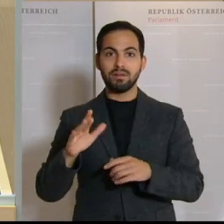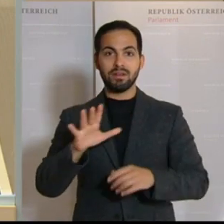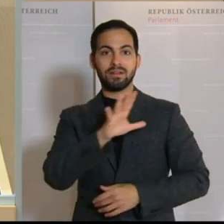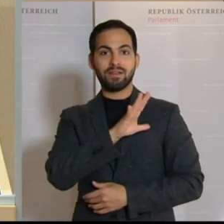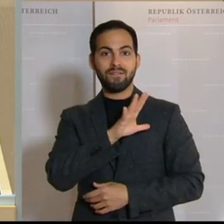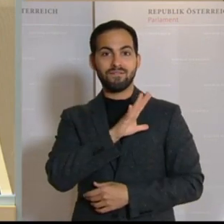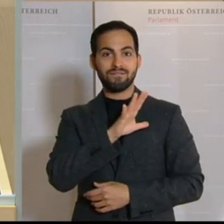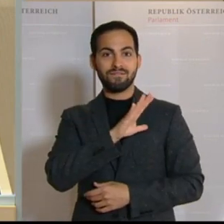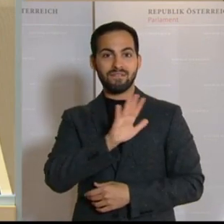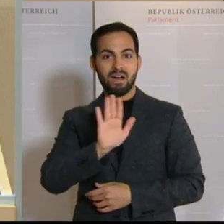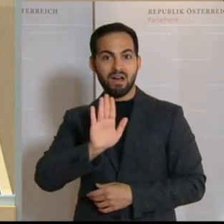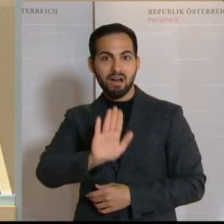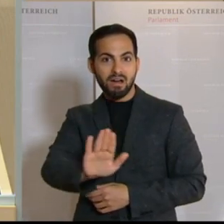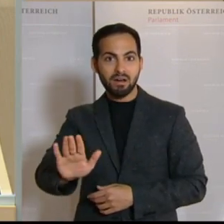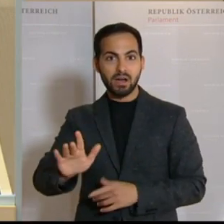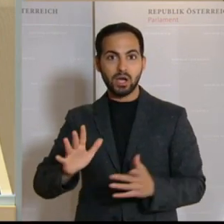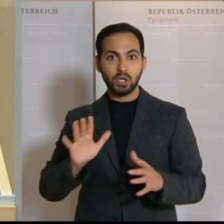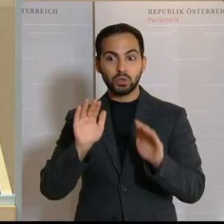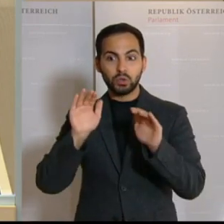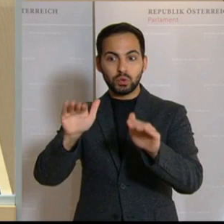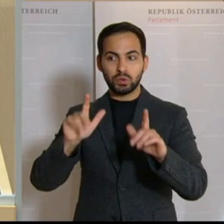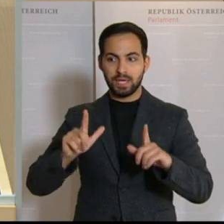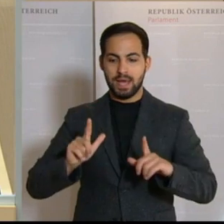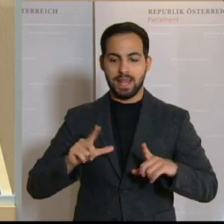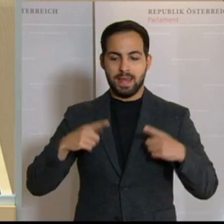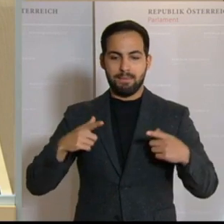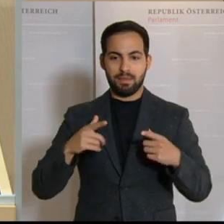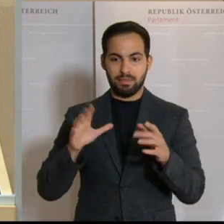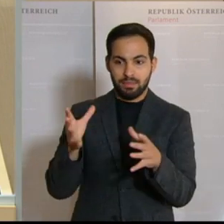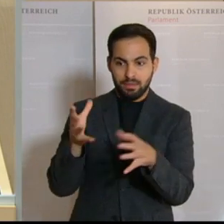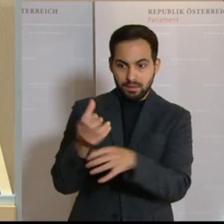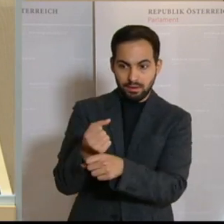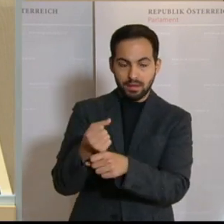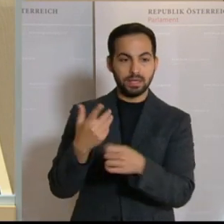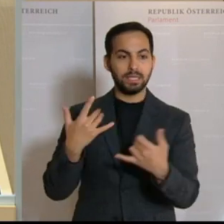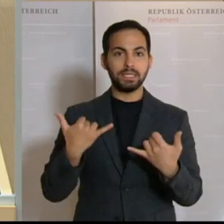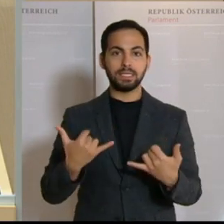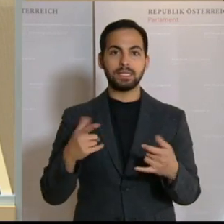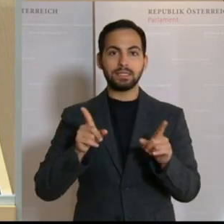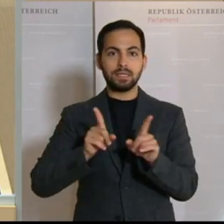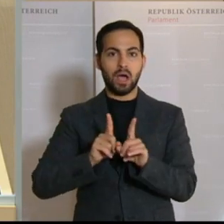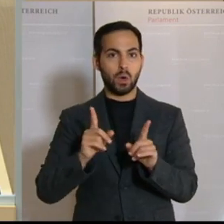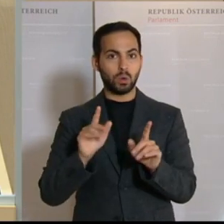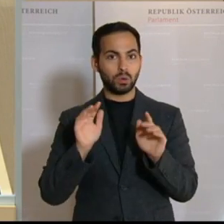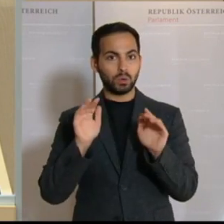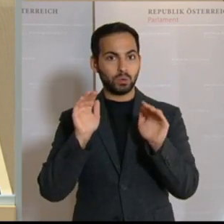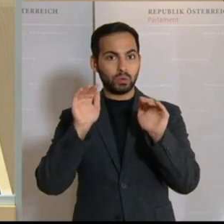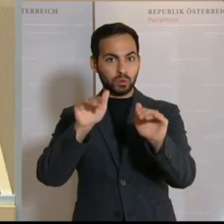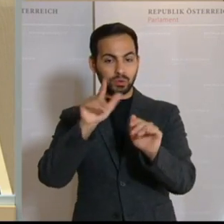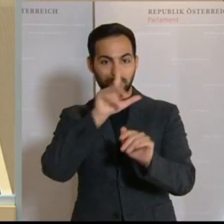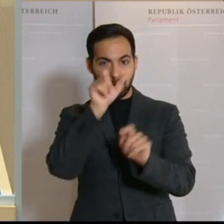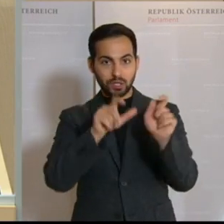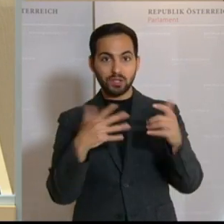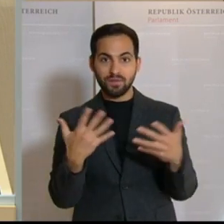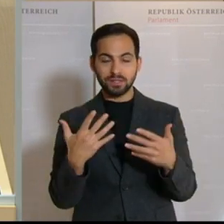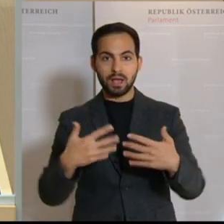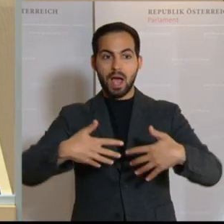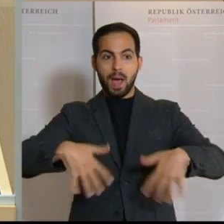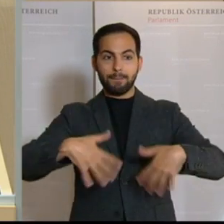Leben geschützt haben oder sie sich selbst, ist es auch unsere Aufgabe, Menschen vor der Arbeitslosigkeit und Armut zu schützen.